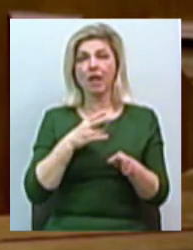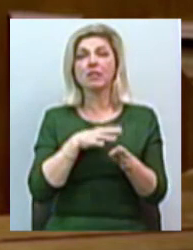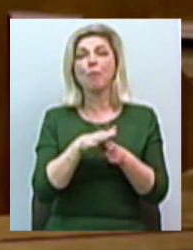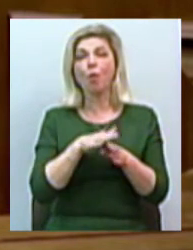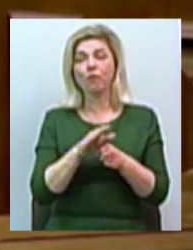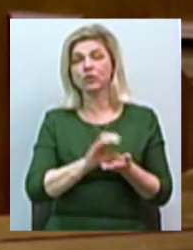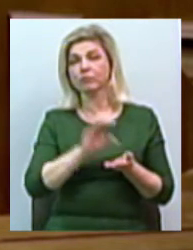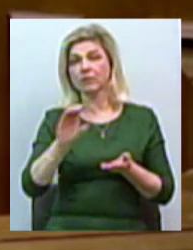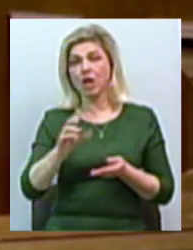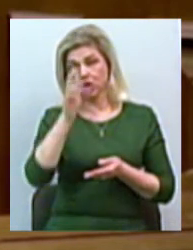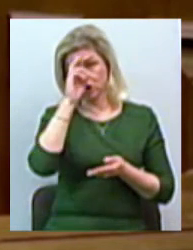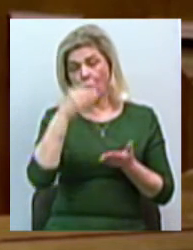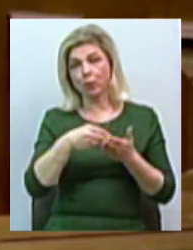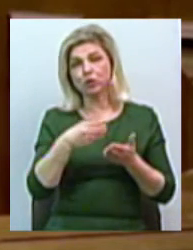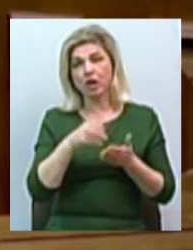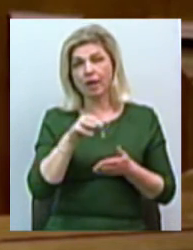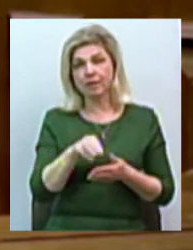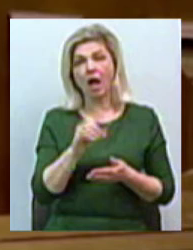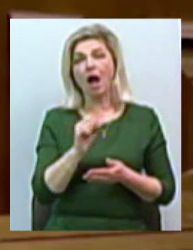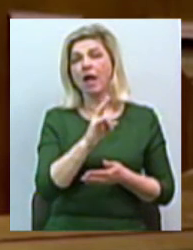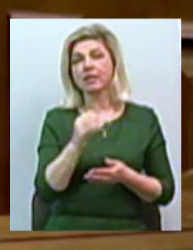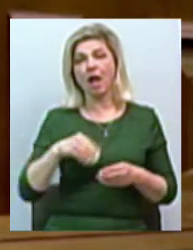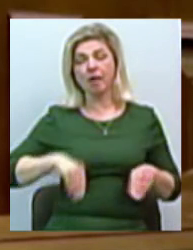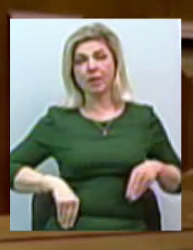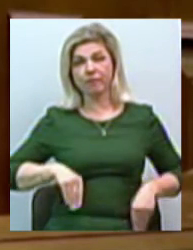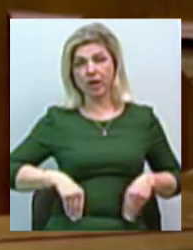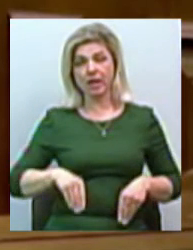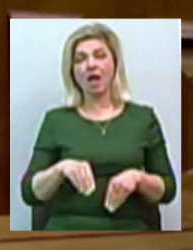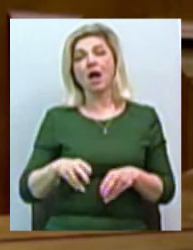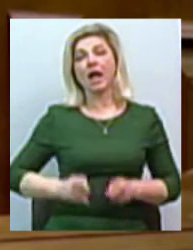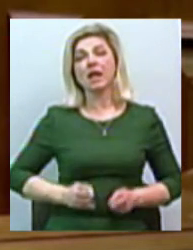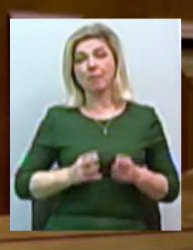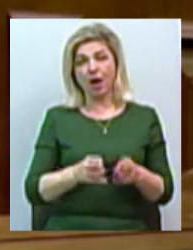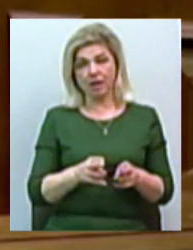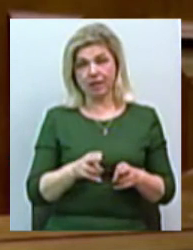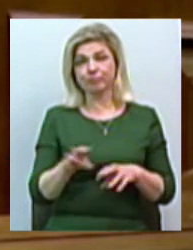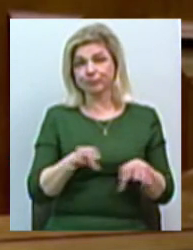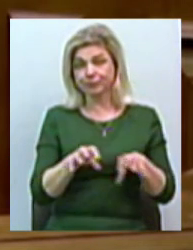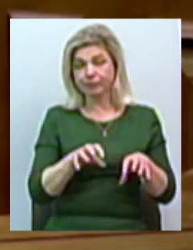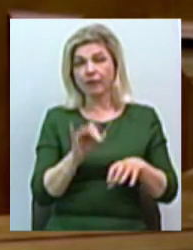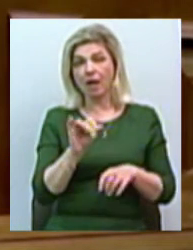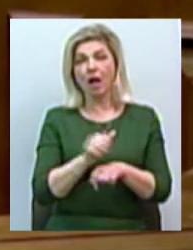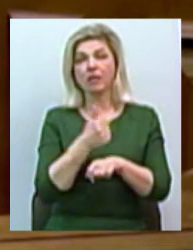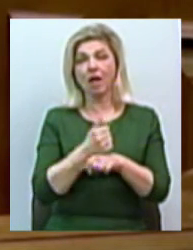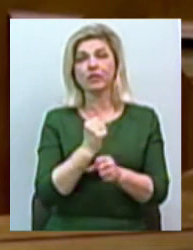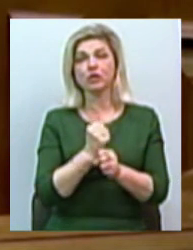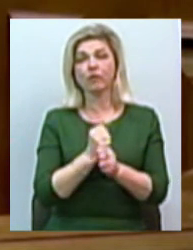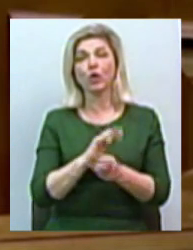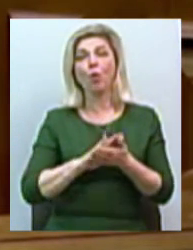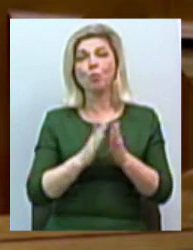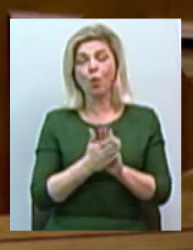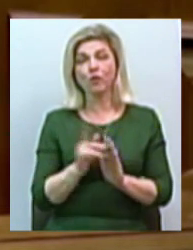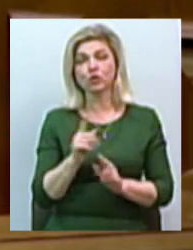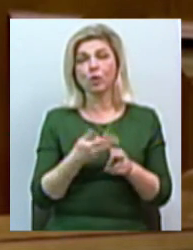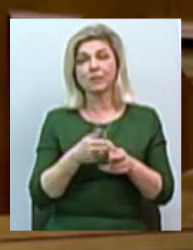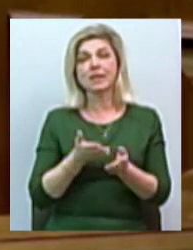державного бюджету, а не наповнювачем кишень кримінальних кришувальників. І головне, ми створили передумови для того, щоб в цей